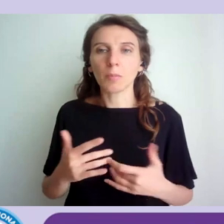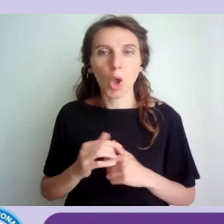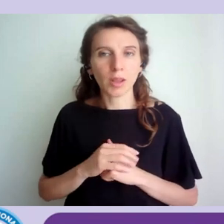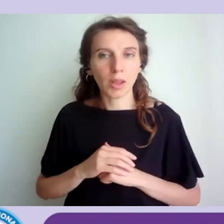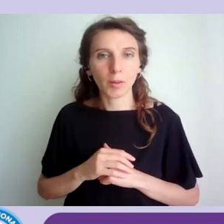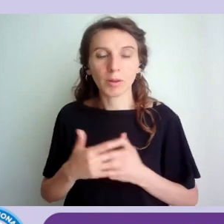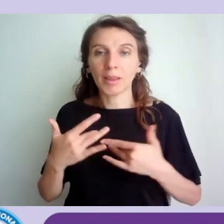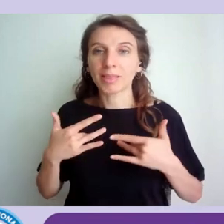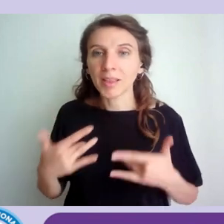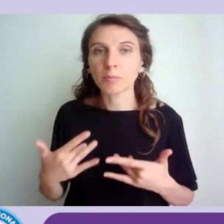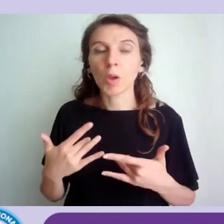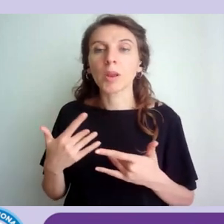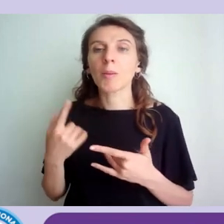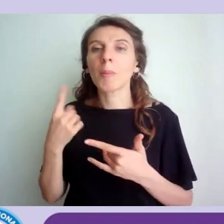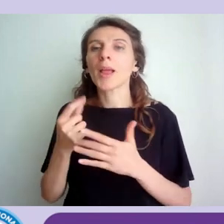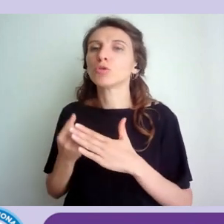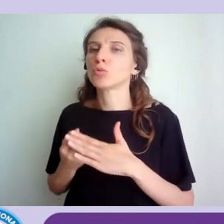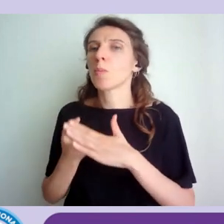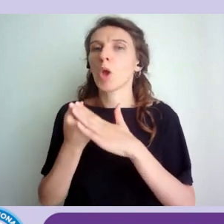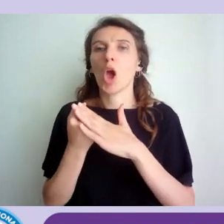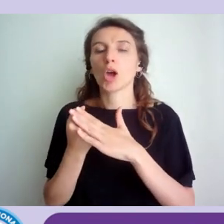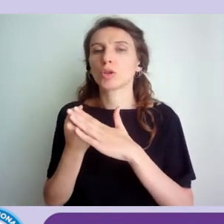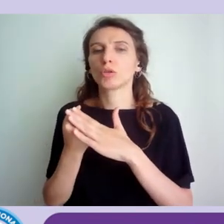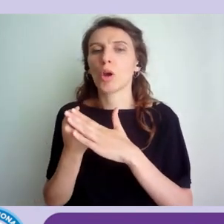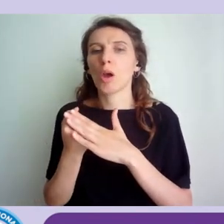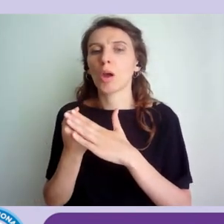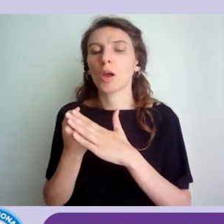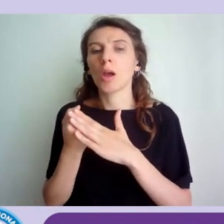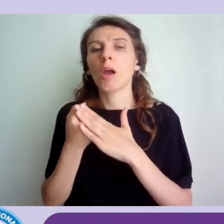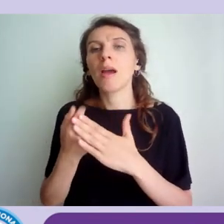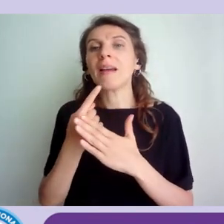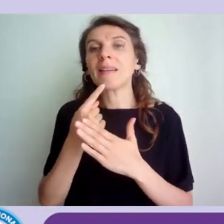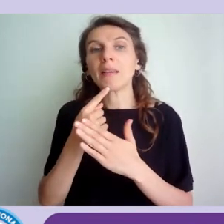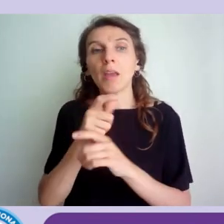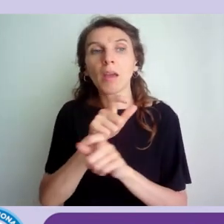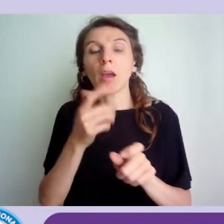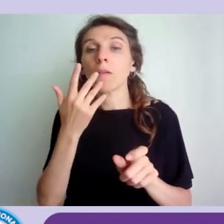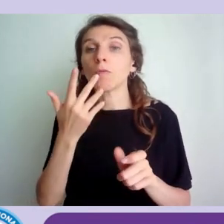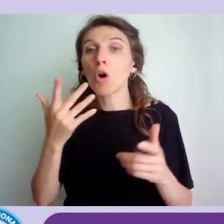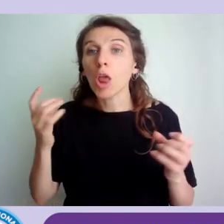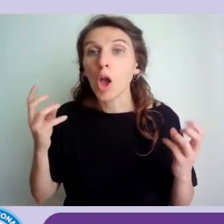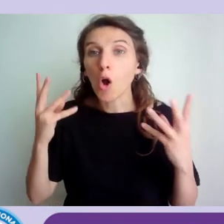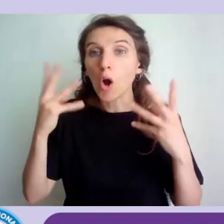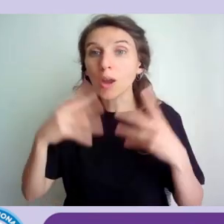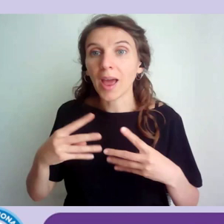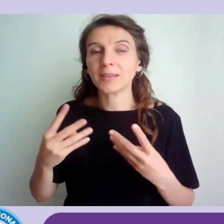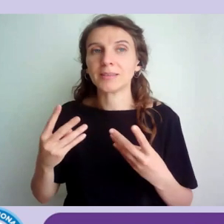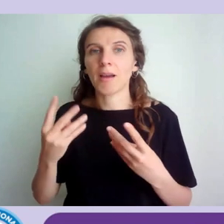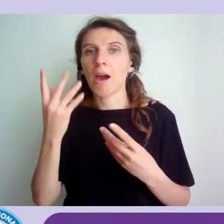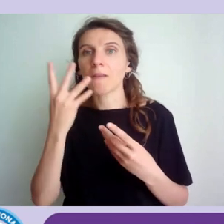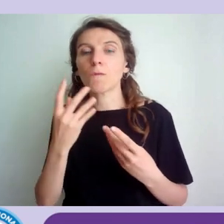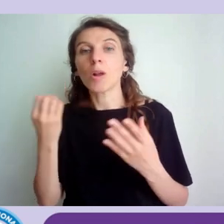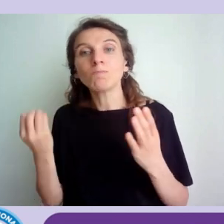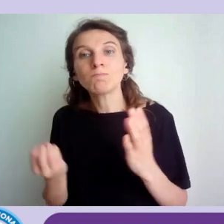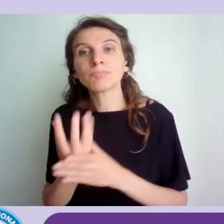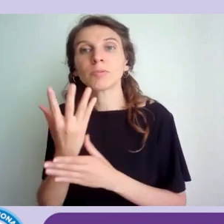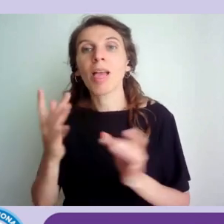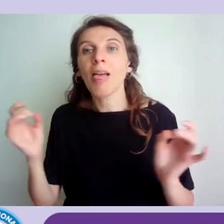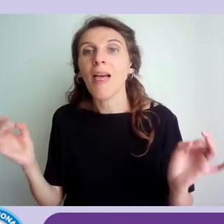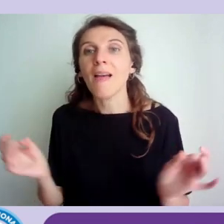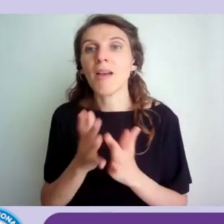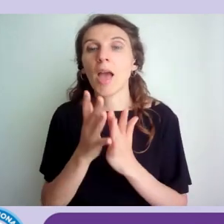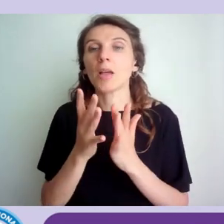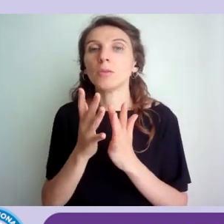per dare per aiutare chi chiunque voglia realizzare eh un evento